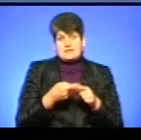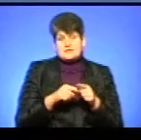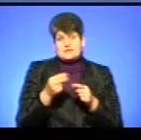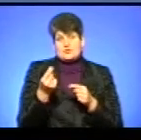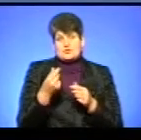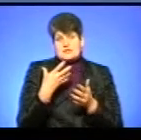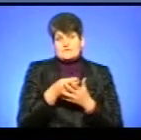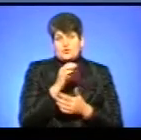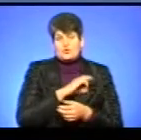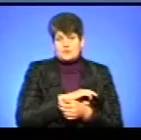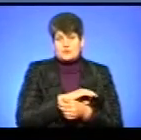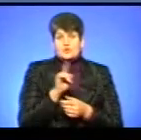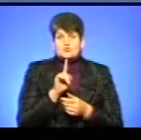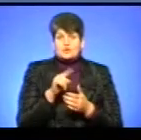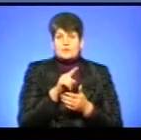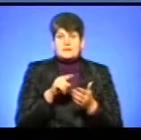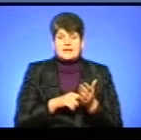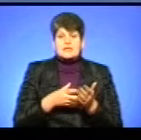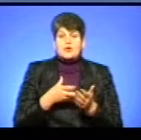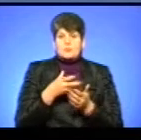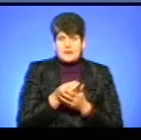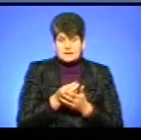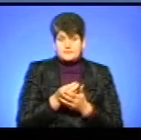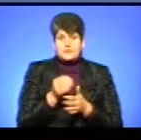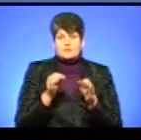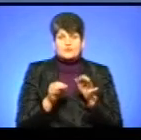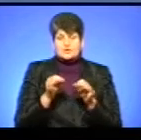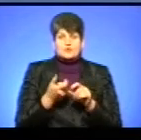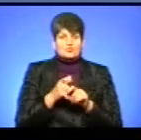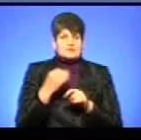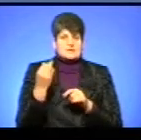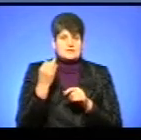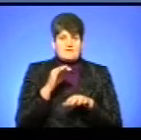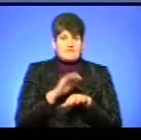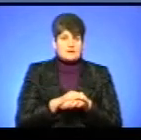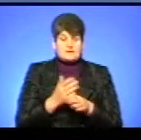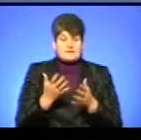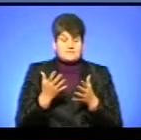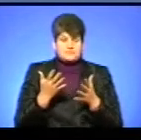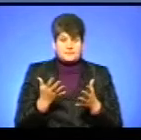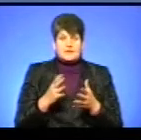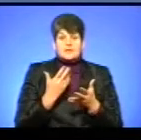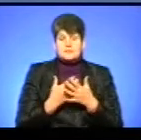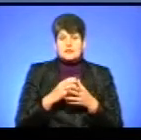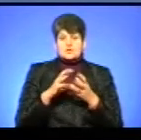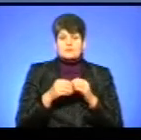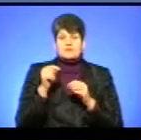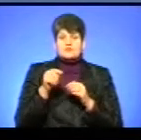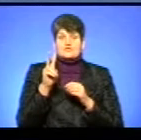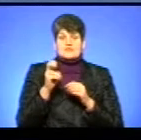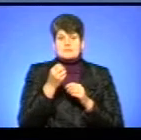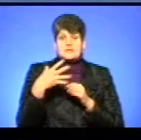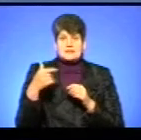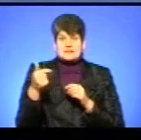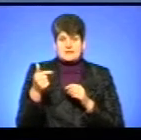на свою користь. Щодо питання оплати, то в суді дуже цікаві факти з'ясувалися. Наприклад, сума 1215 гривень